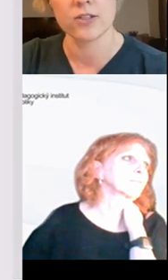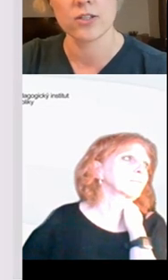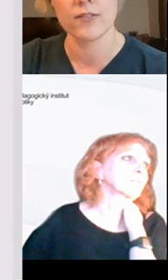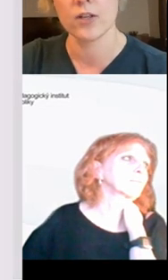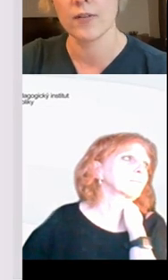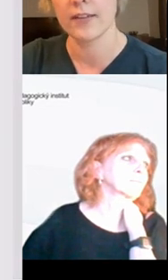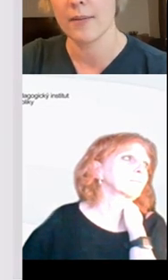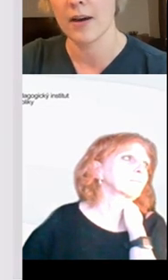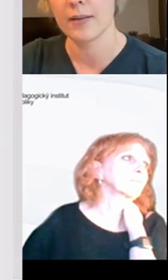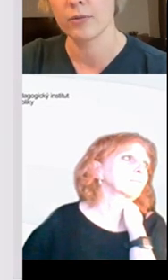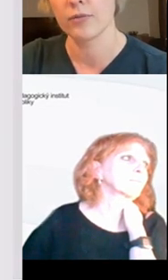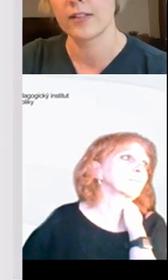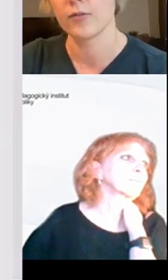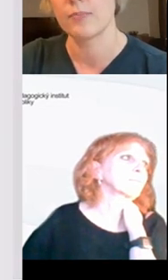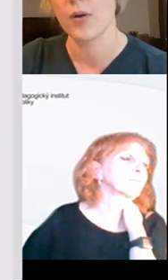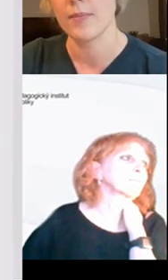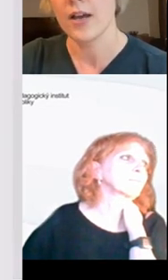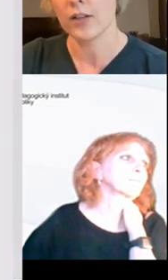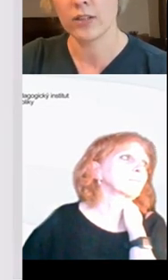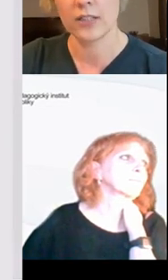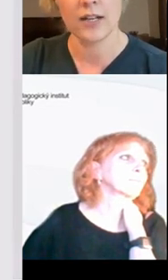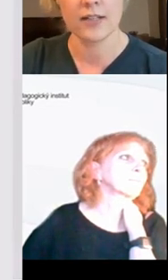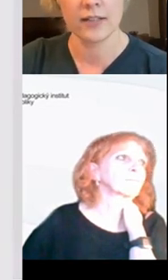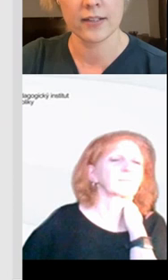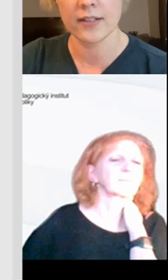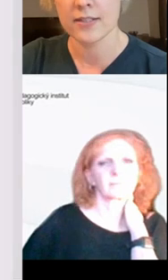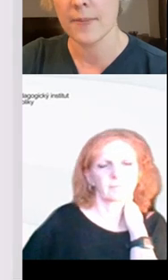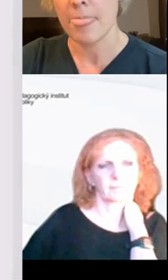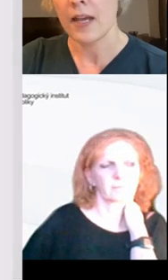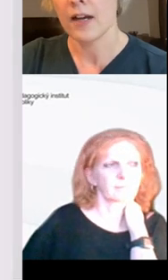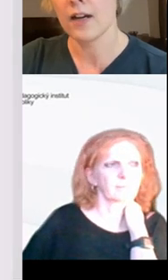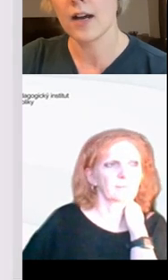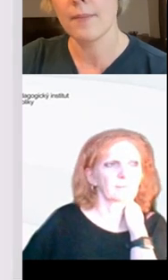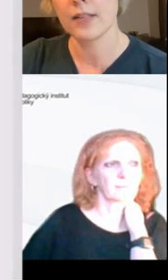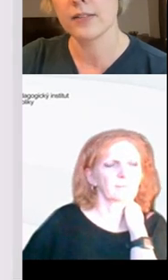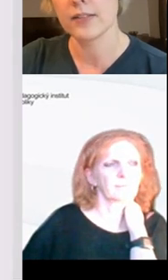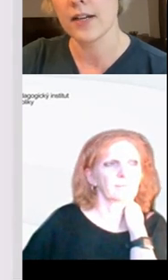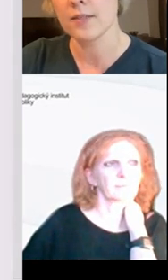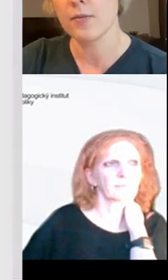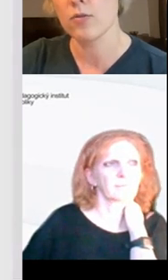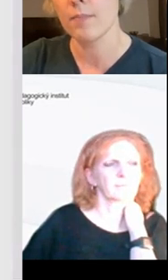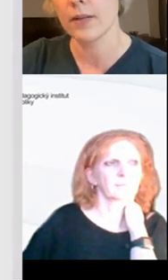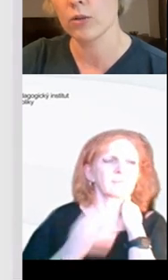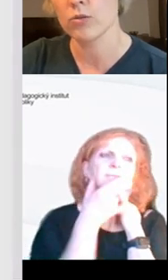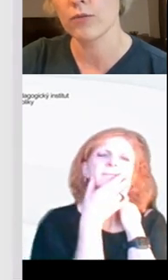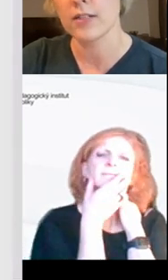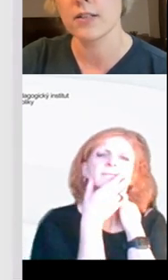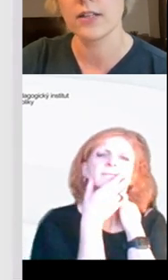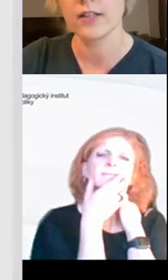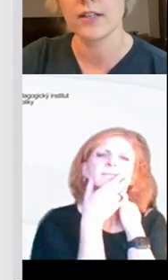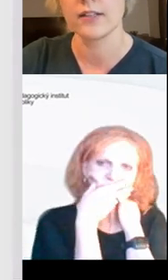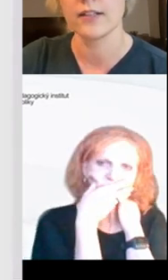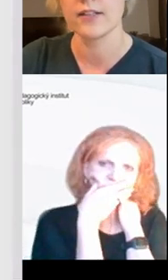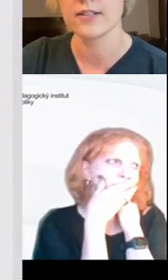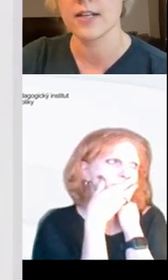inteligentní. Takže zavedli nové téma nebo nový pojem, a to je digitální inteligence. Aby tak nějak jsme uchopili to, co